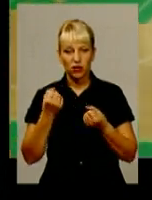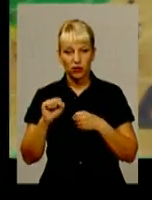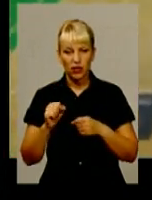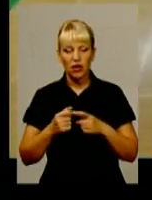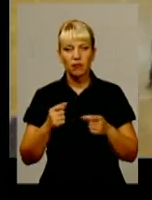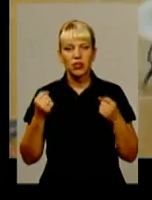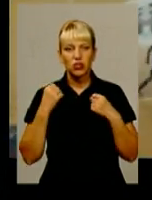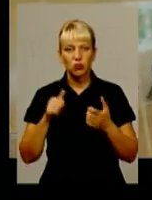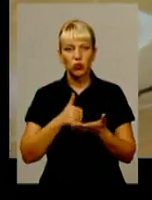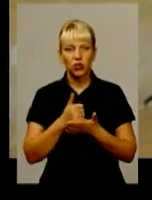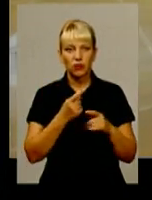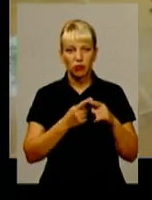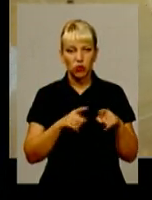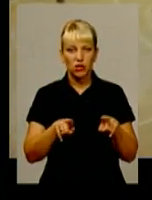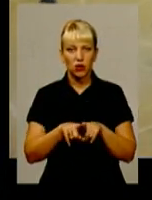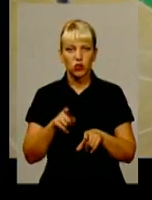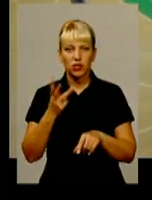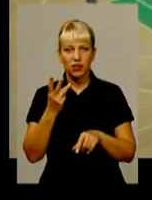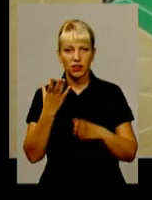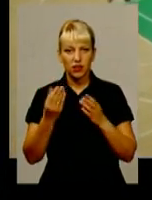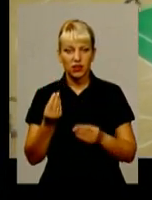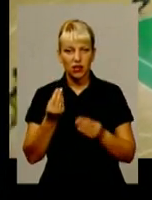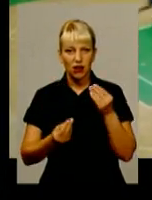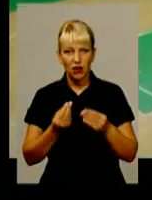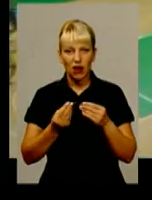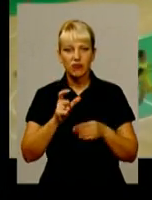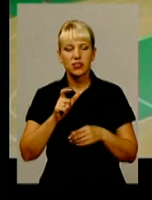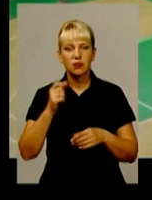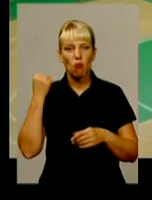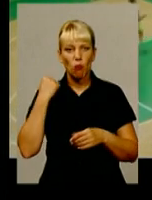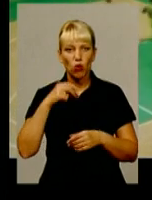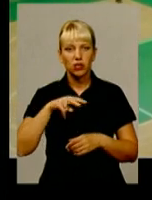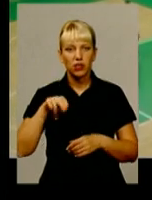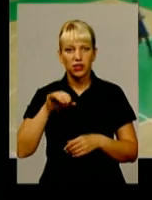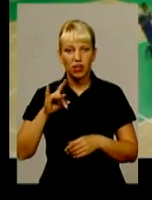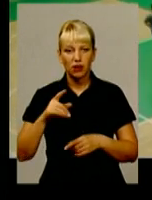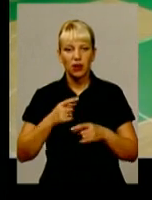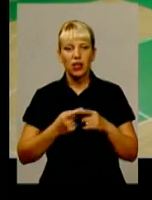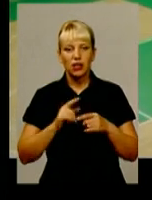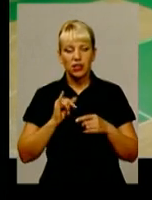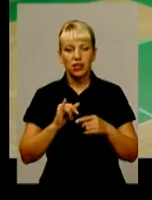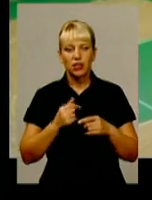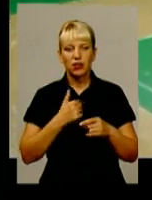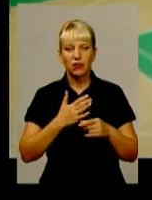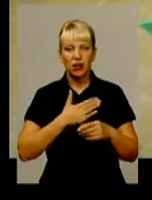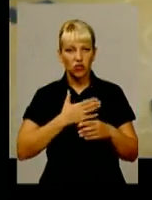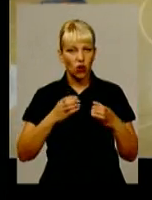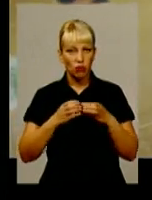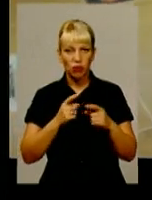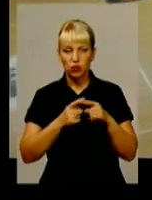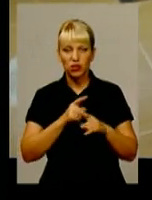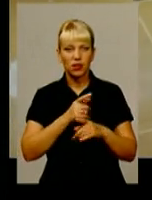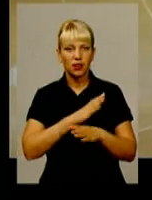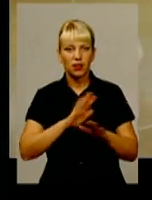«Спортлідер Плюс» зіграв з українською молодіжною збірною. Обидві команди вже мали в своєму арсеналі по дві перемоги і поступатися не планували. У